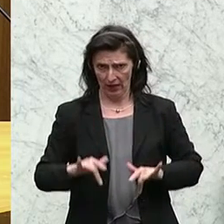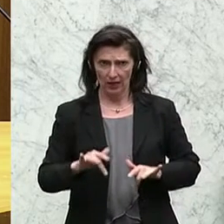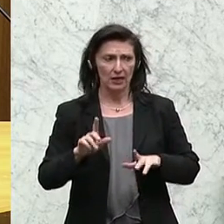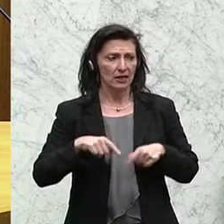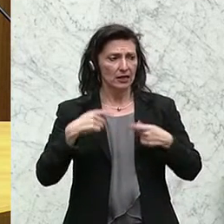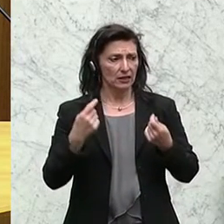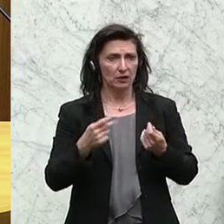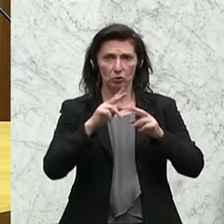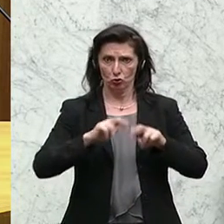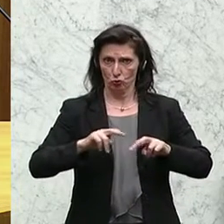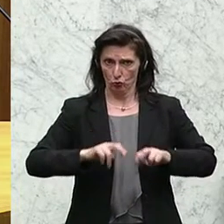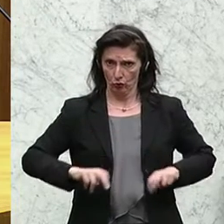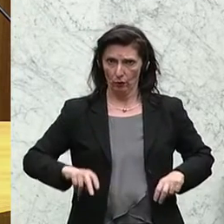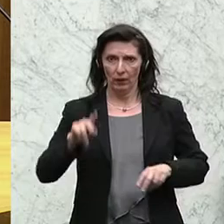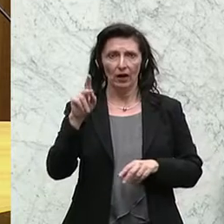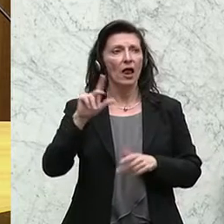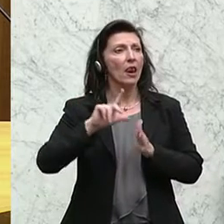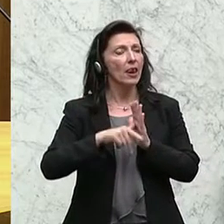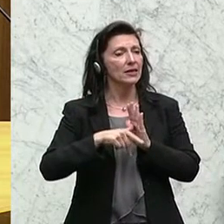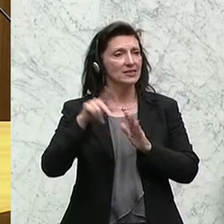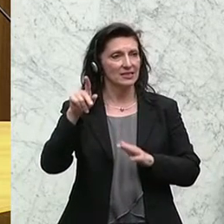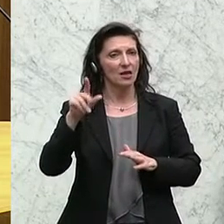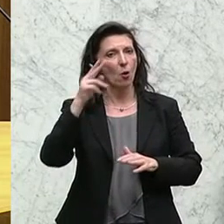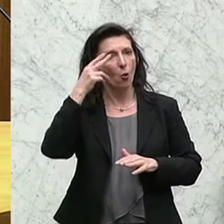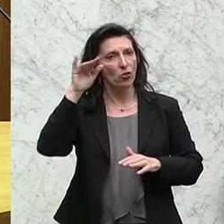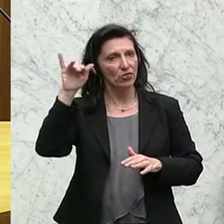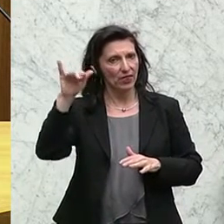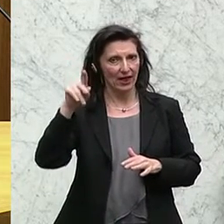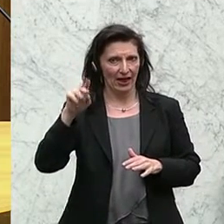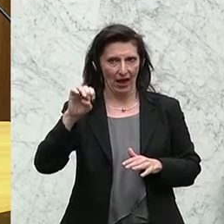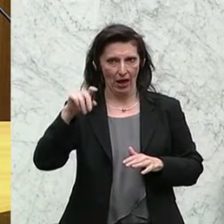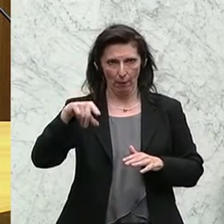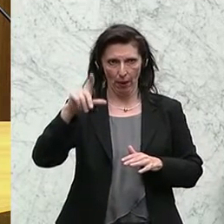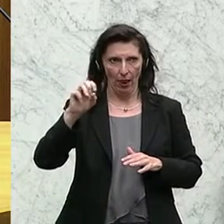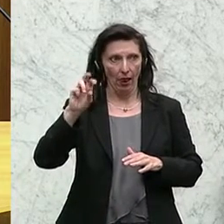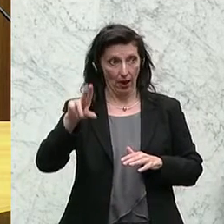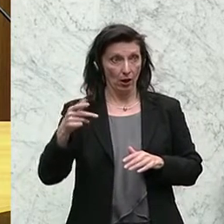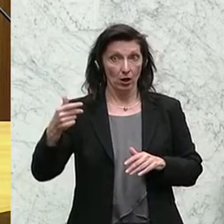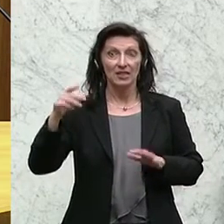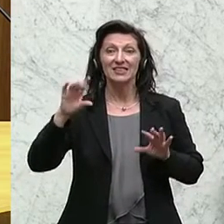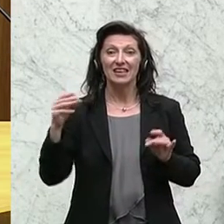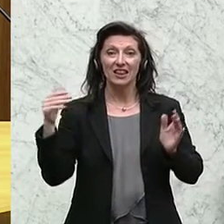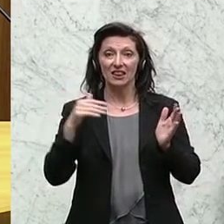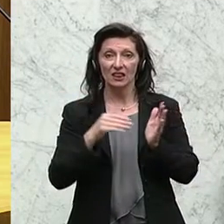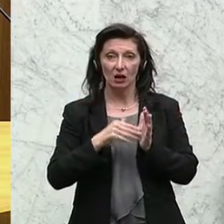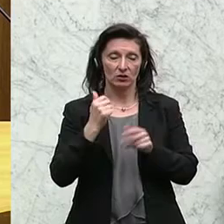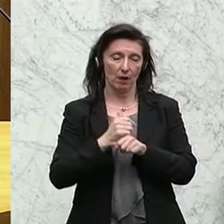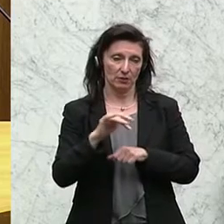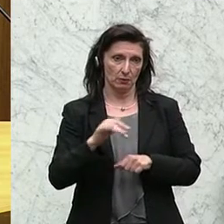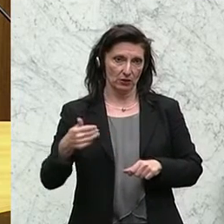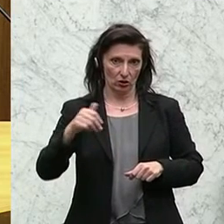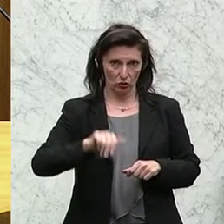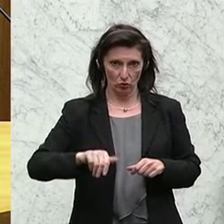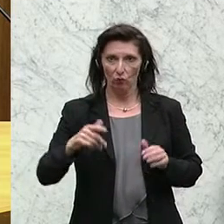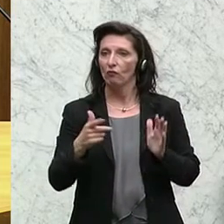der Kepler-Universität Linz von 10.000 zusätzlichen Arbeitsplätzen, wenn nur 10%